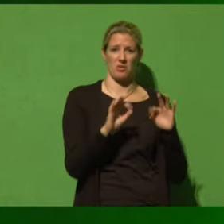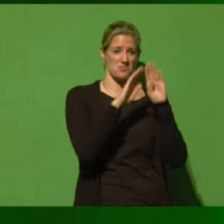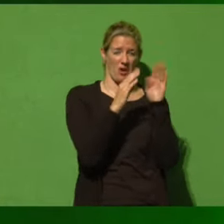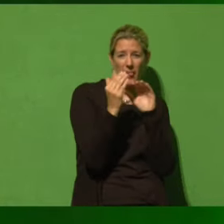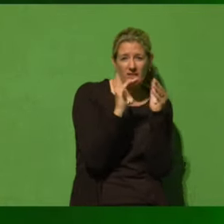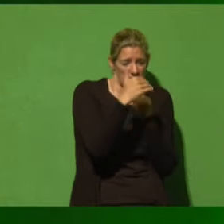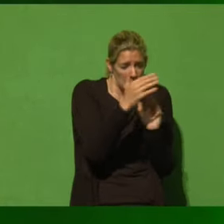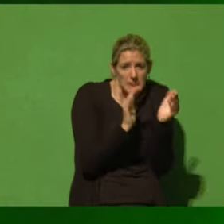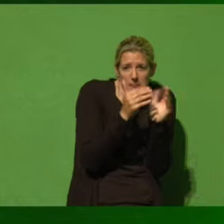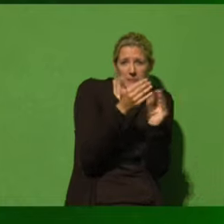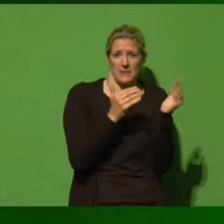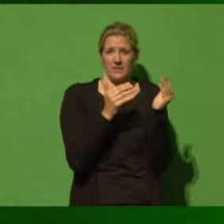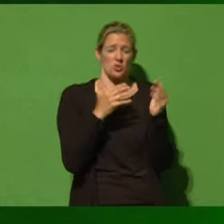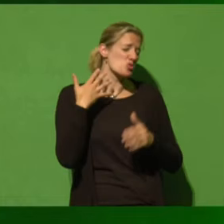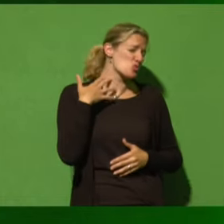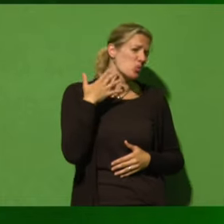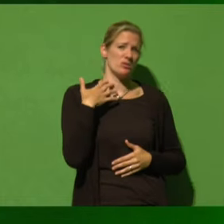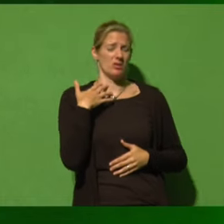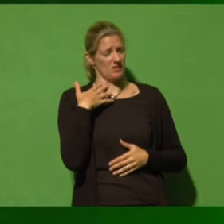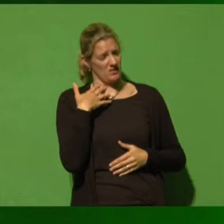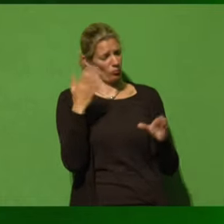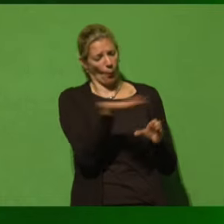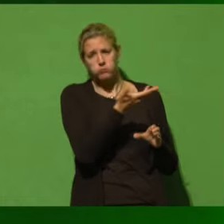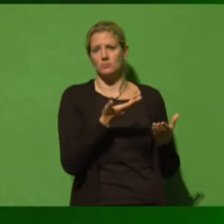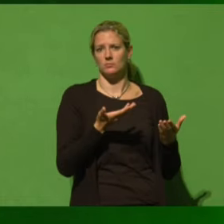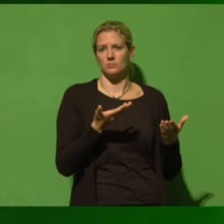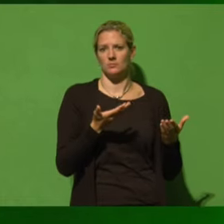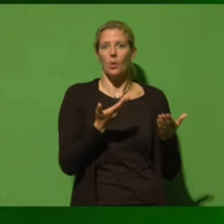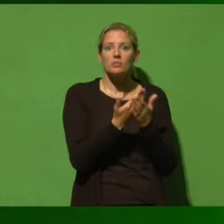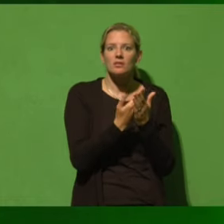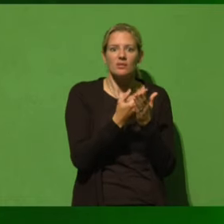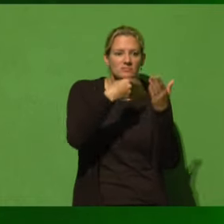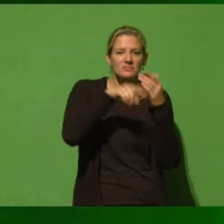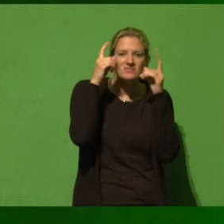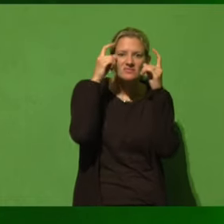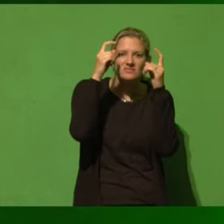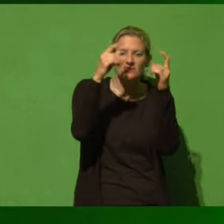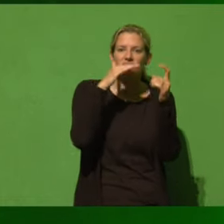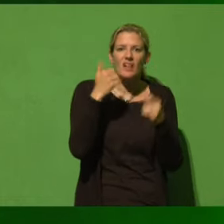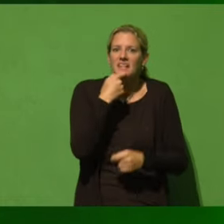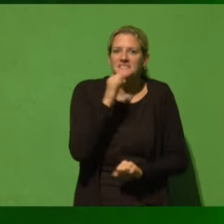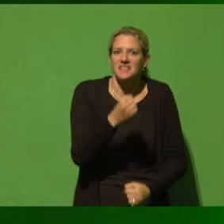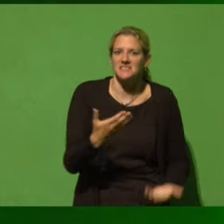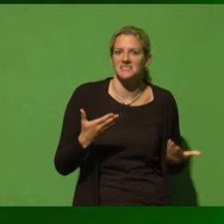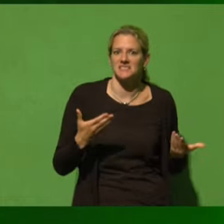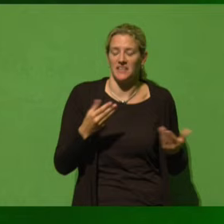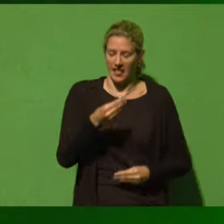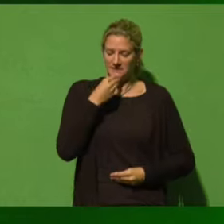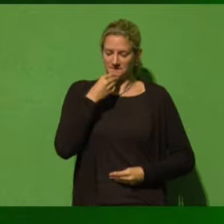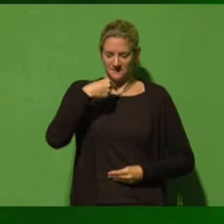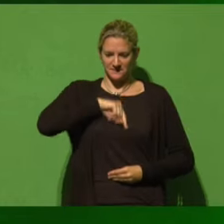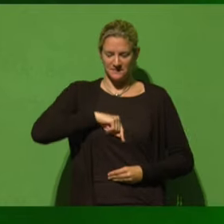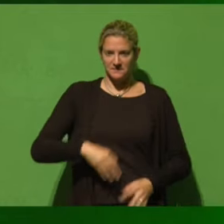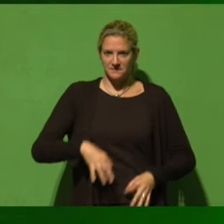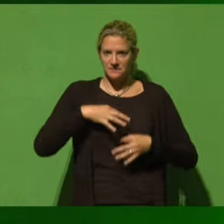werden und auch noch so schmutzig geschlachtet werden, dass sie so verkeimt sind, dass man sie nicht essen kann. Also du hast so richtig